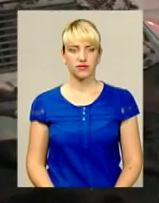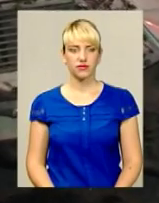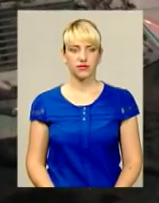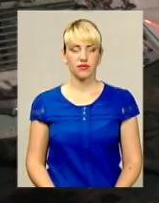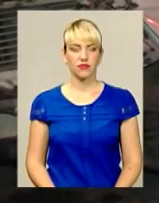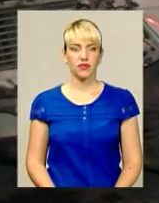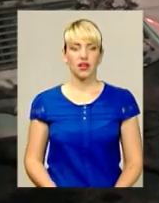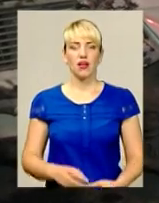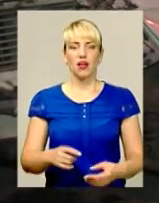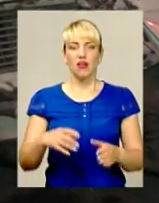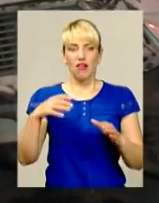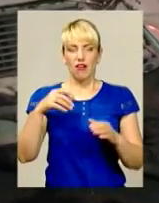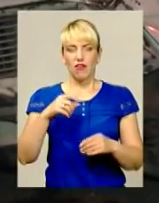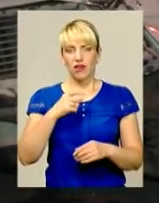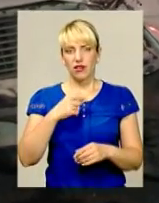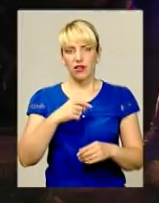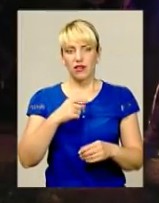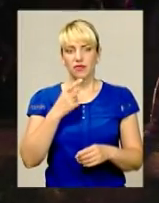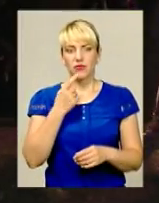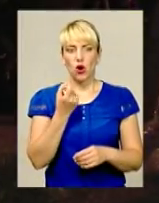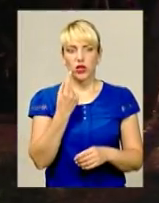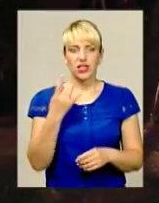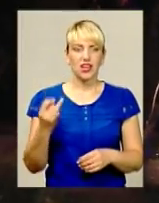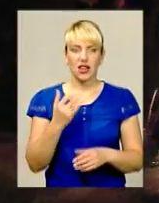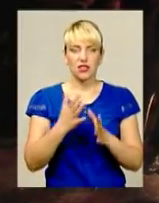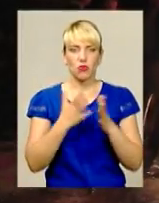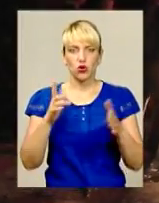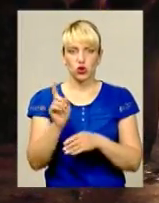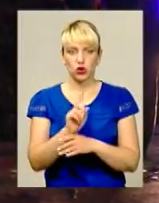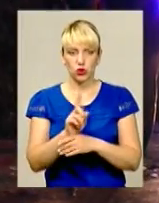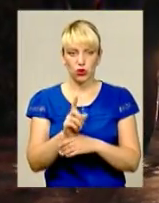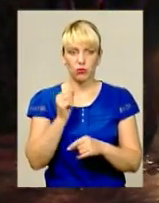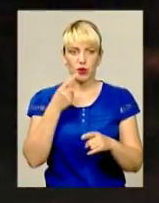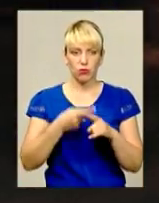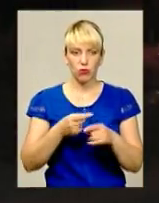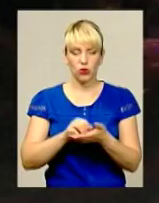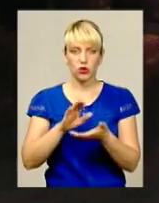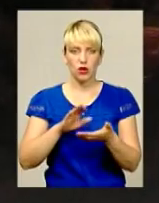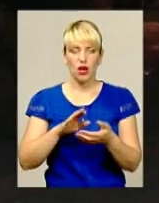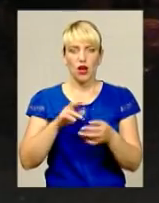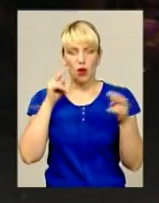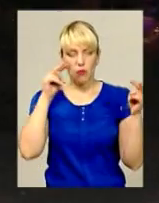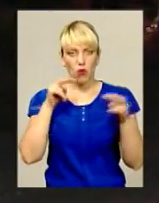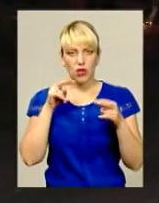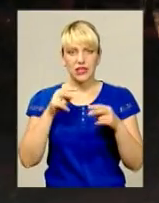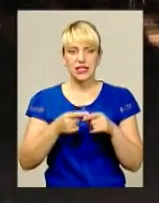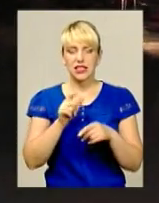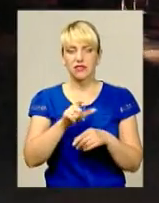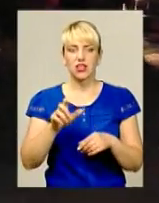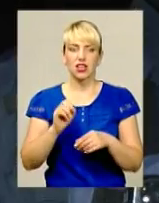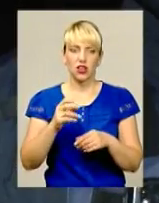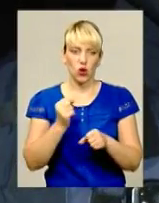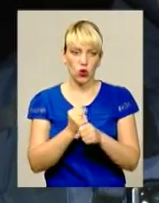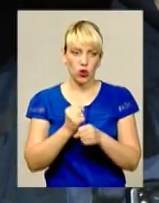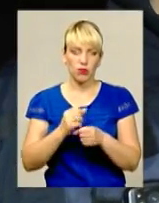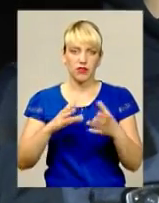Отже, вміст алкоголю в крові водія ВАЗу в 11-й перевищує норму. Плюс покази свідків і патрульні роблять перші висновки.